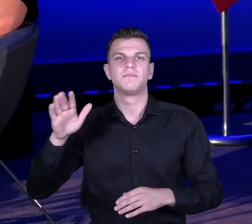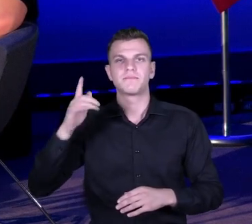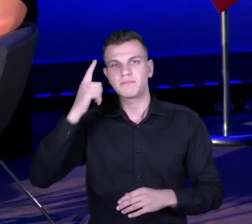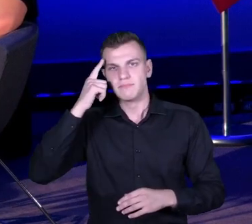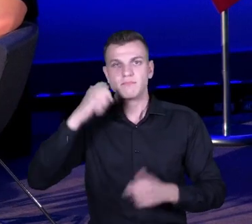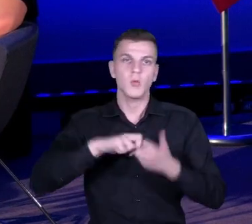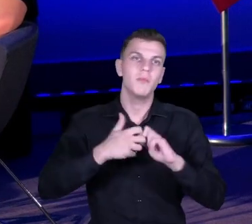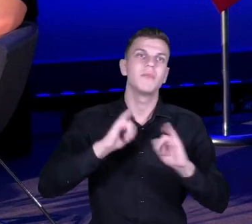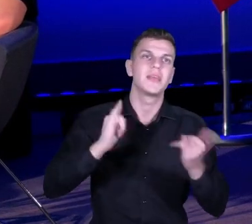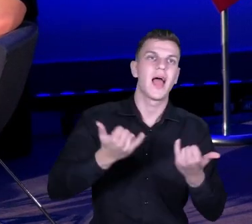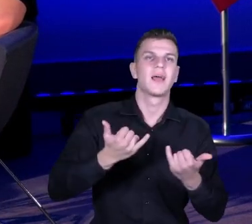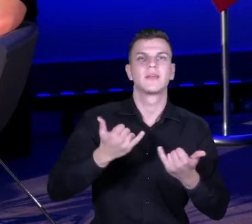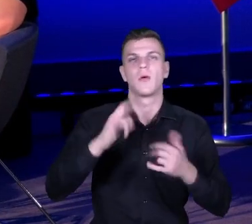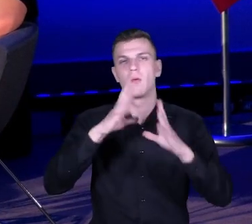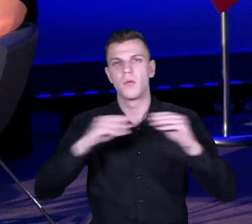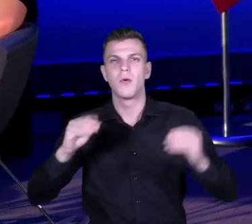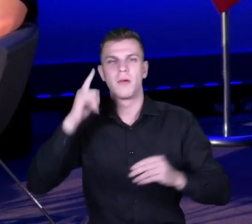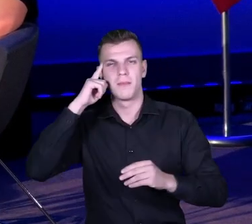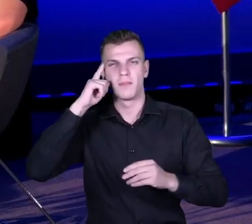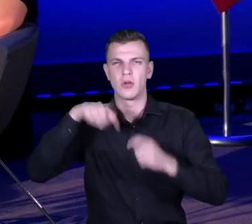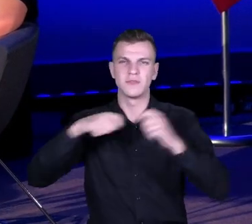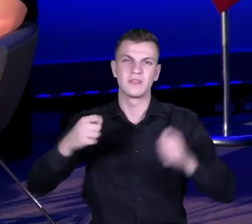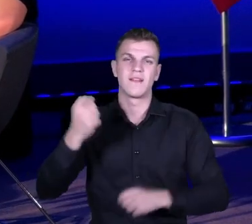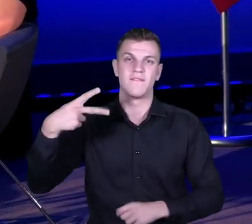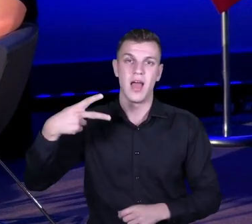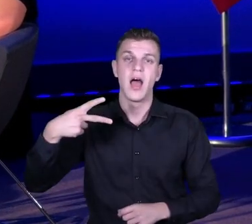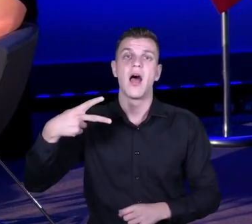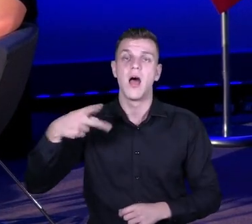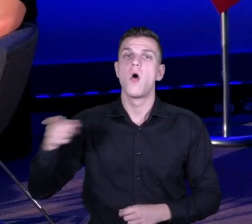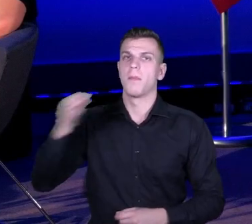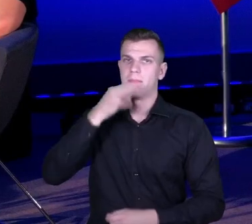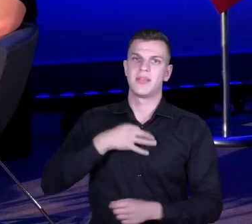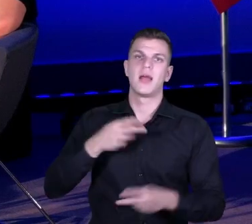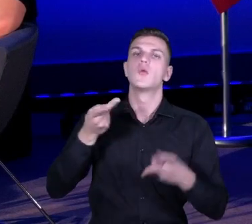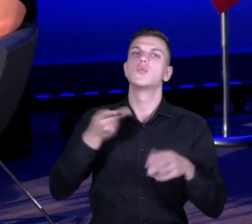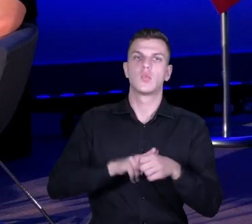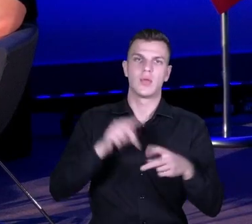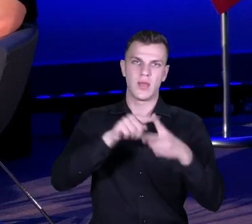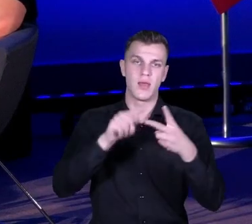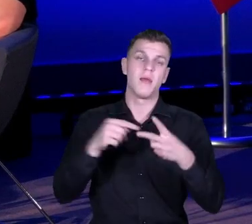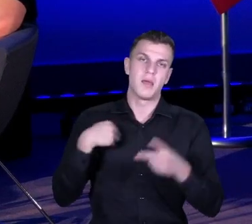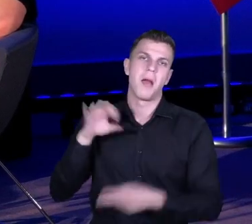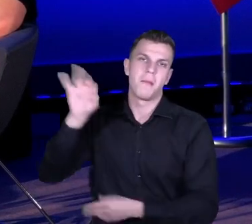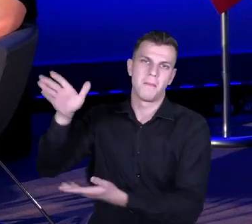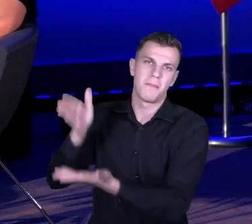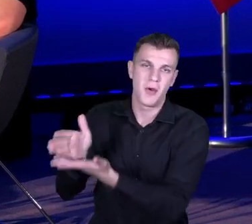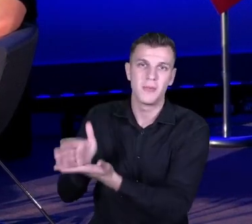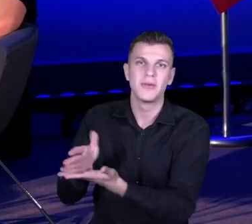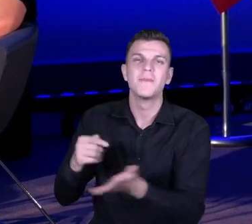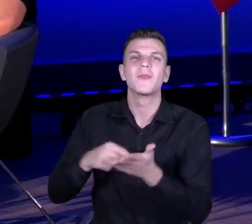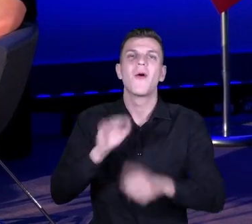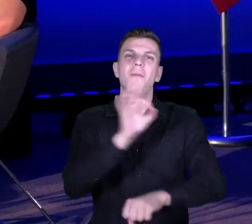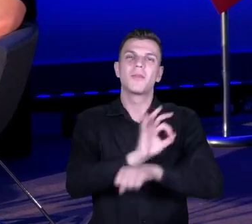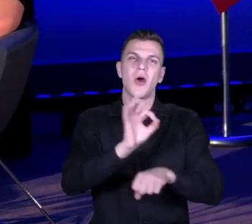lepsze, możemy przedyskutować. Natomiast wracając do nauczycieli, szkoła dla innowatora pokazała, że znakomicie w